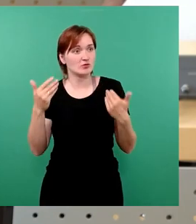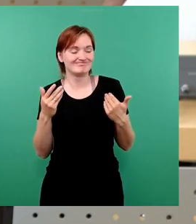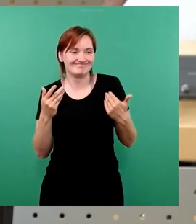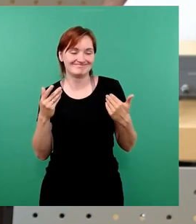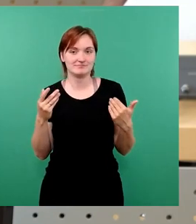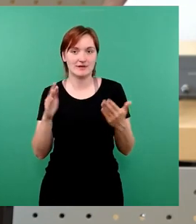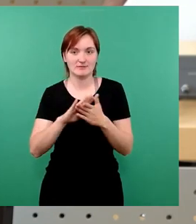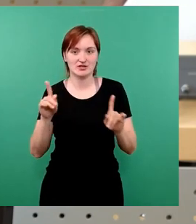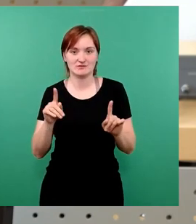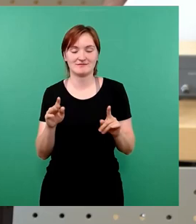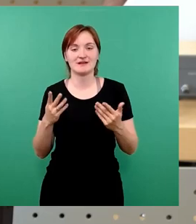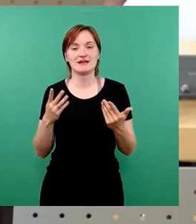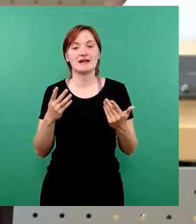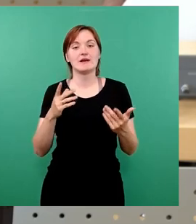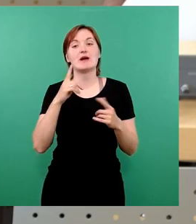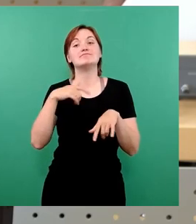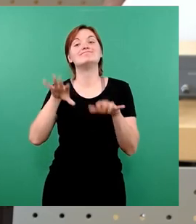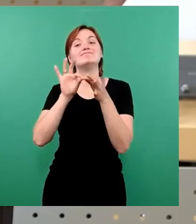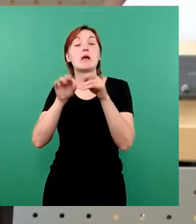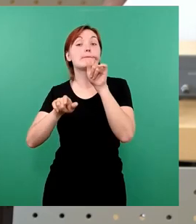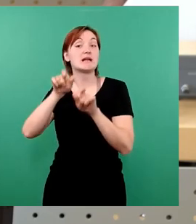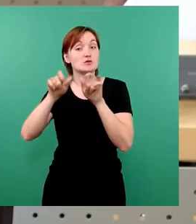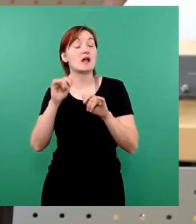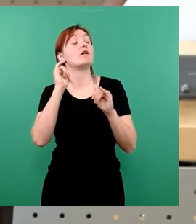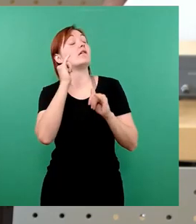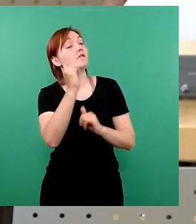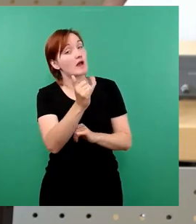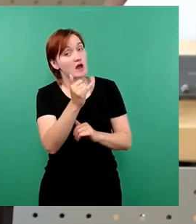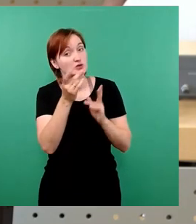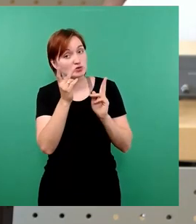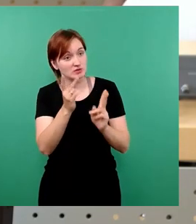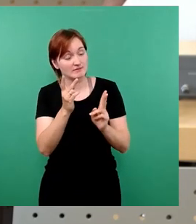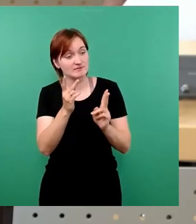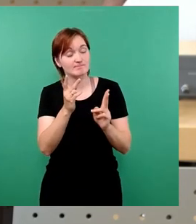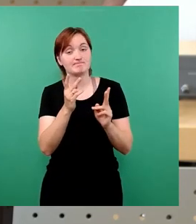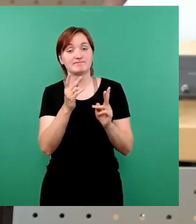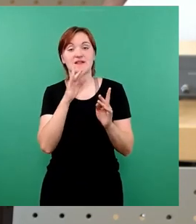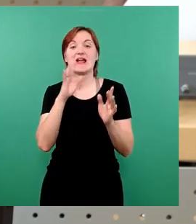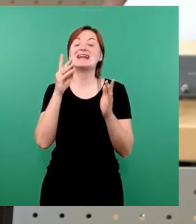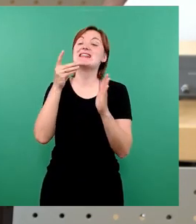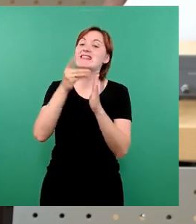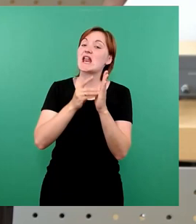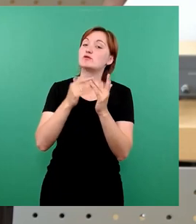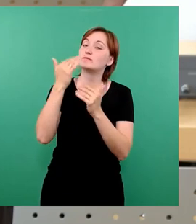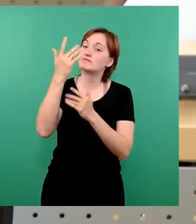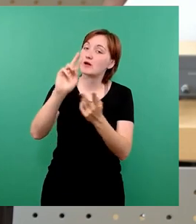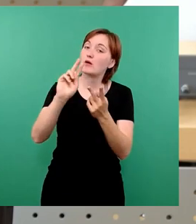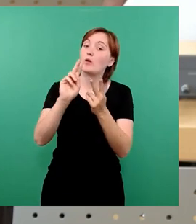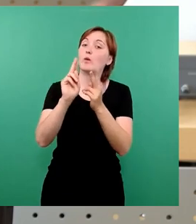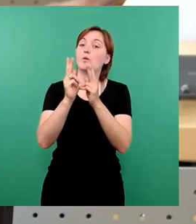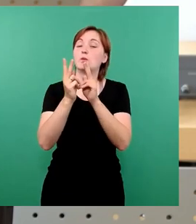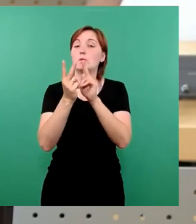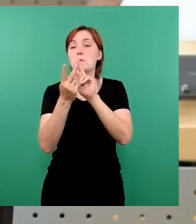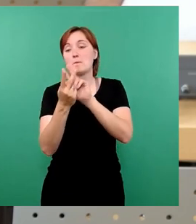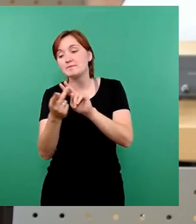Wenn wir über Personal reden, ja, da kann vielleicht mittelfristig aus der Digitalisierung was passieren. Da hoffen wir uns auch von meinem